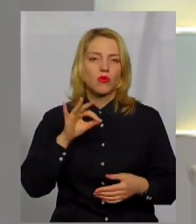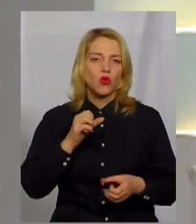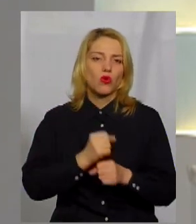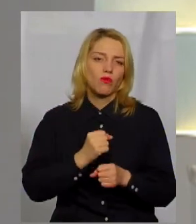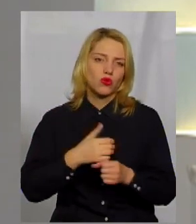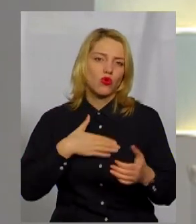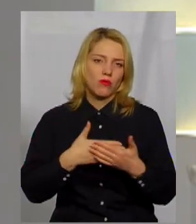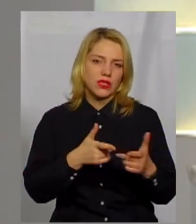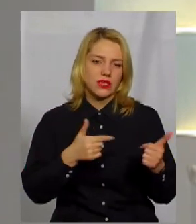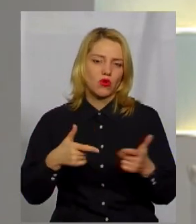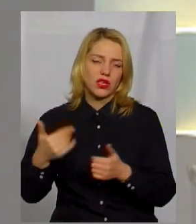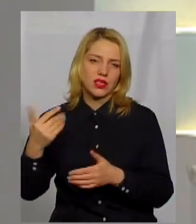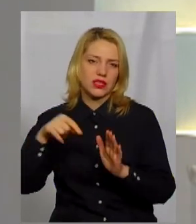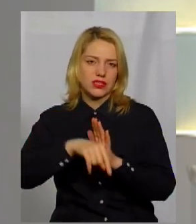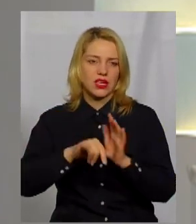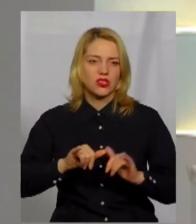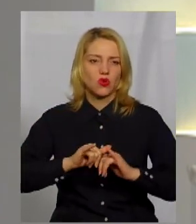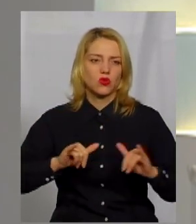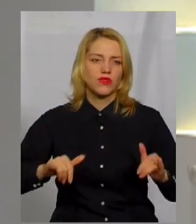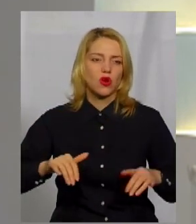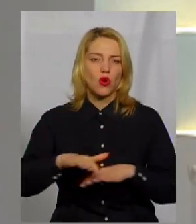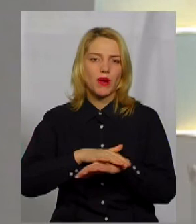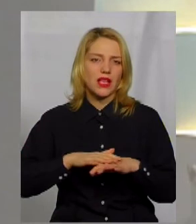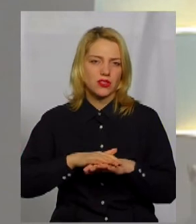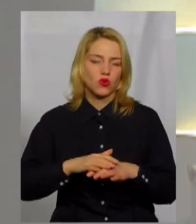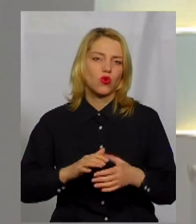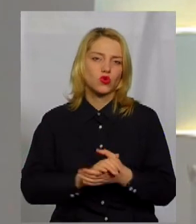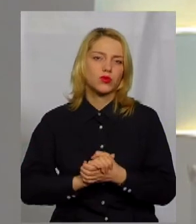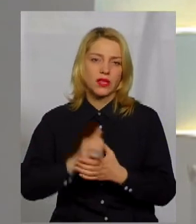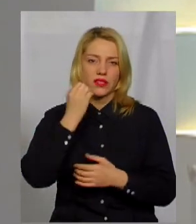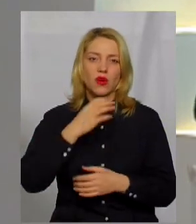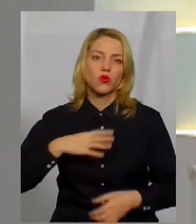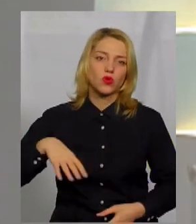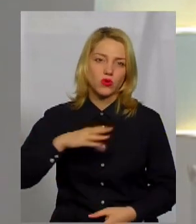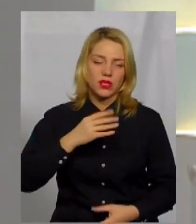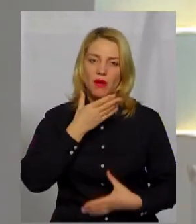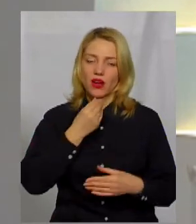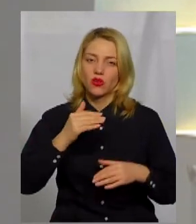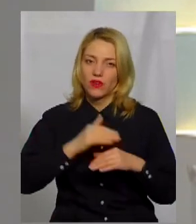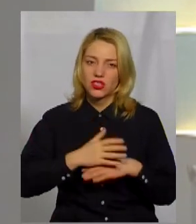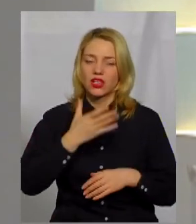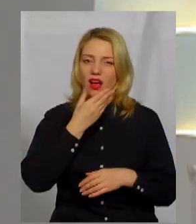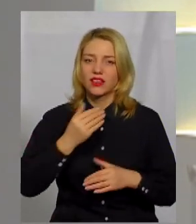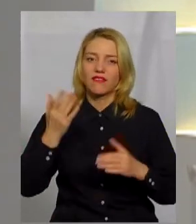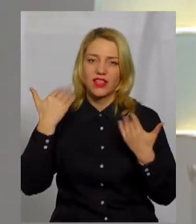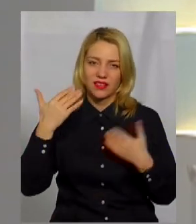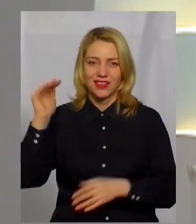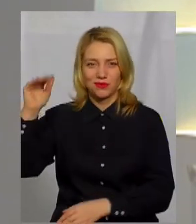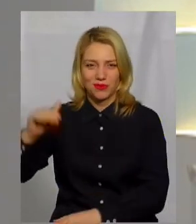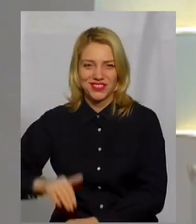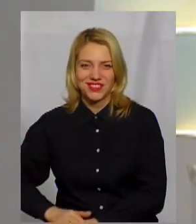організацій і їхнє значення у розвитку громадянського суспільства. Дякую всім, гарного вечора, вдалих вихідних, нехай щастить.